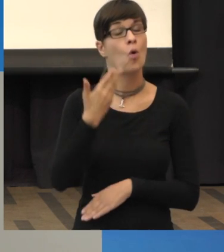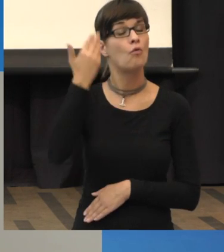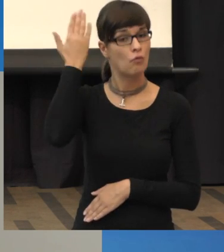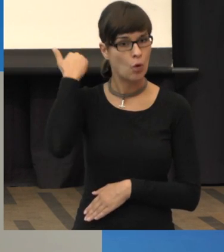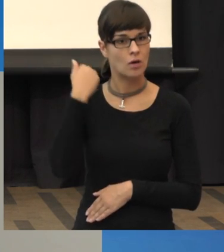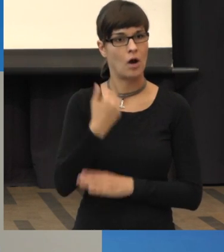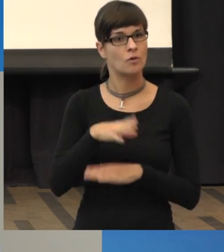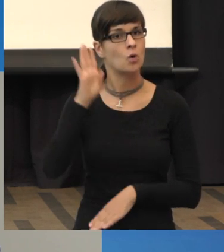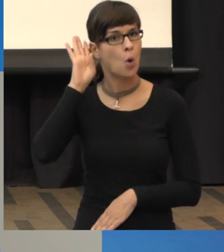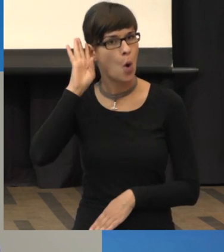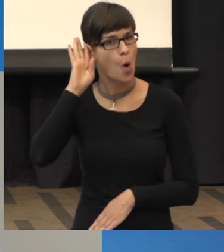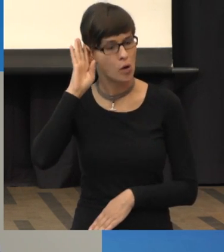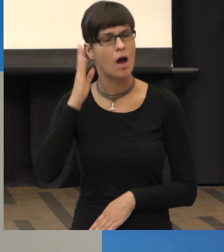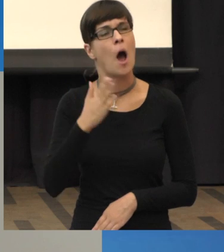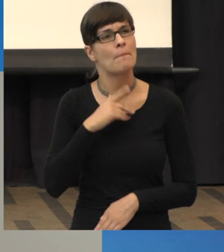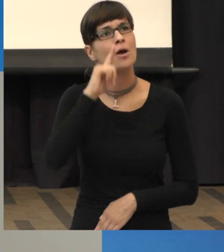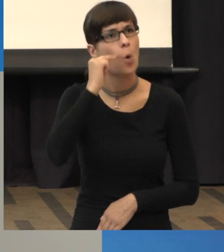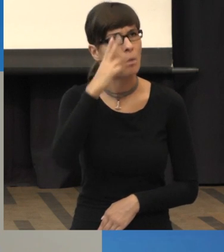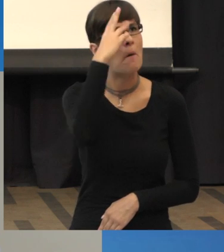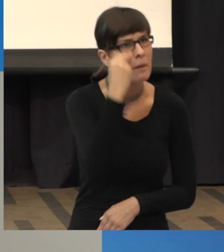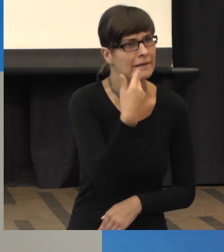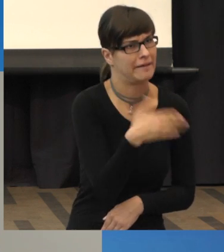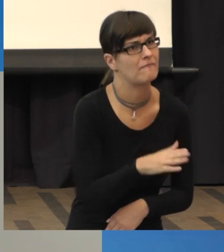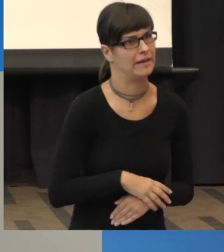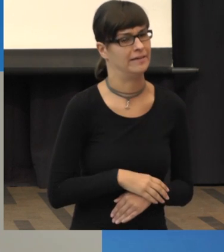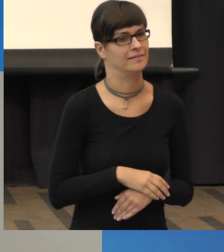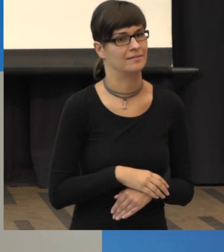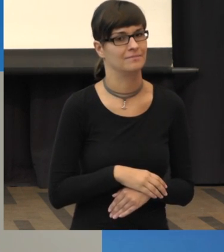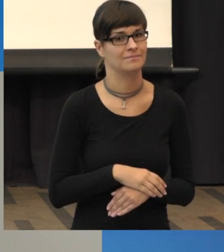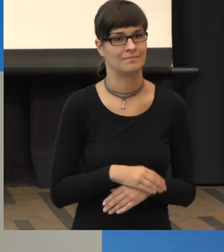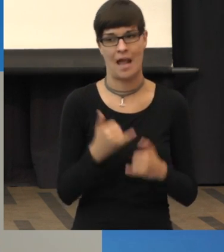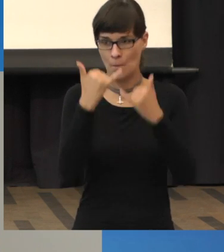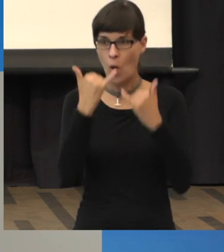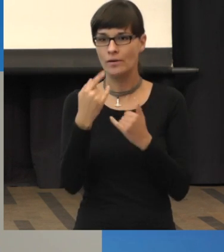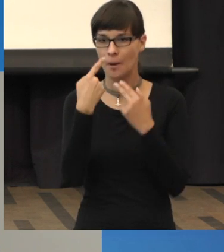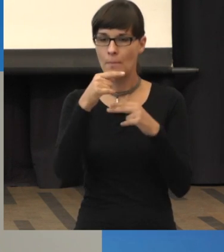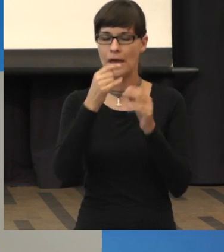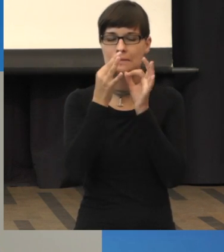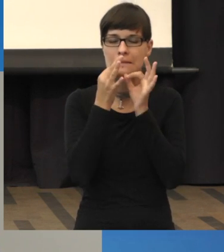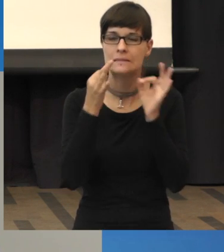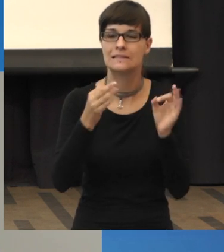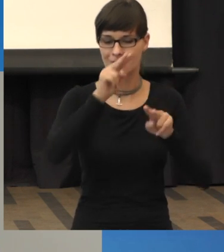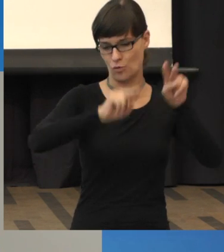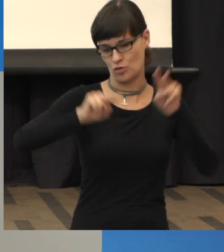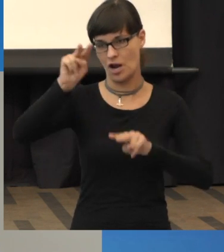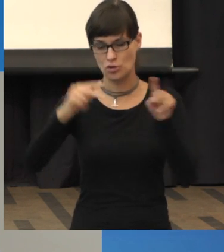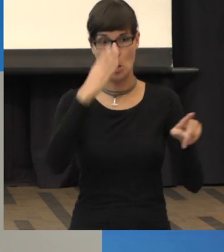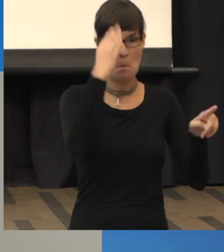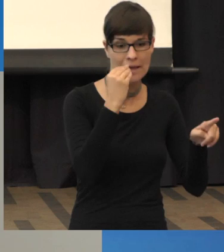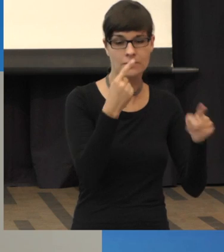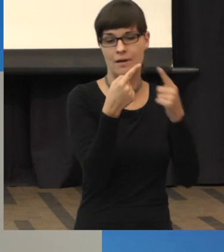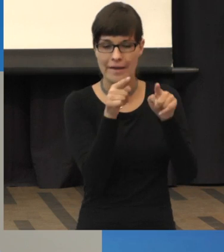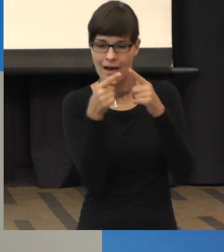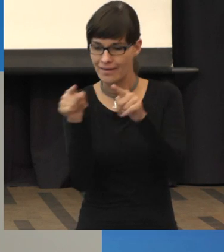ja, der Opa war blind, das war so. Heute ist man da irgendwie differenzierter und man will auch im höheren Lebensalter